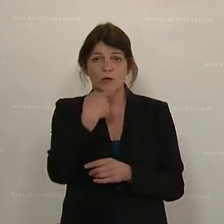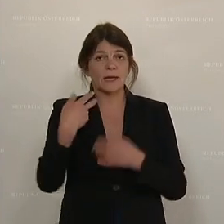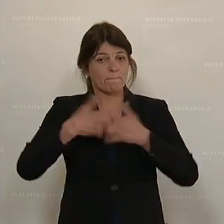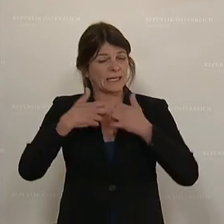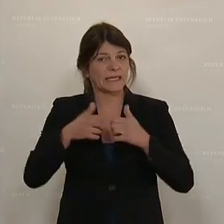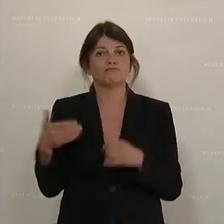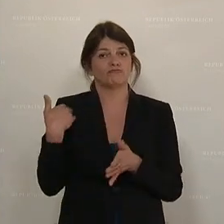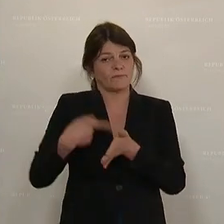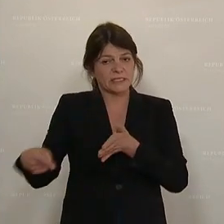Berichterstattung wurde verzichtet.